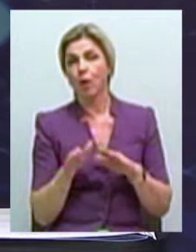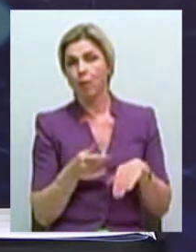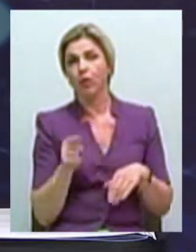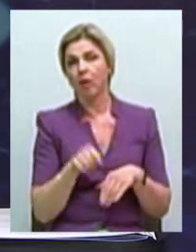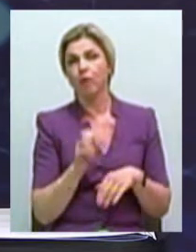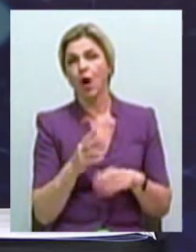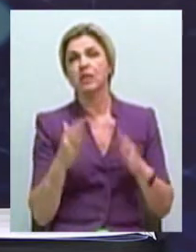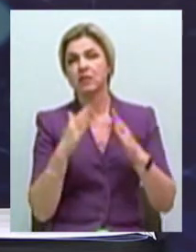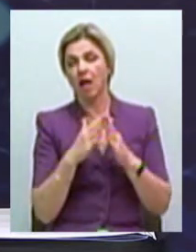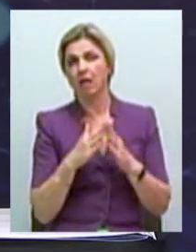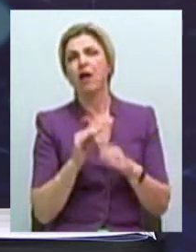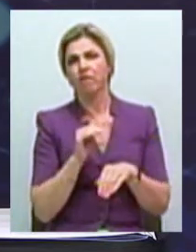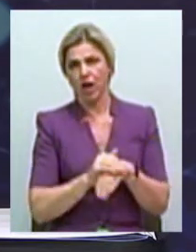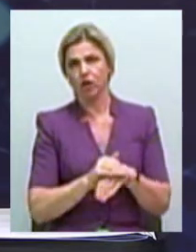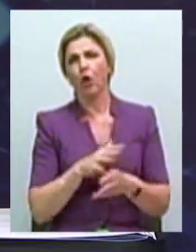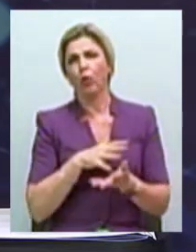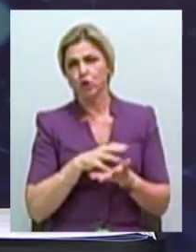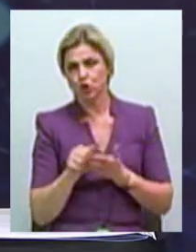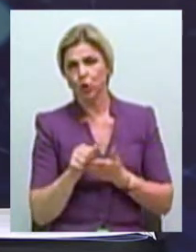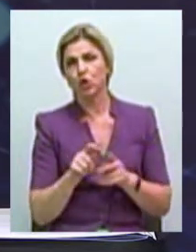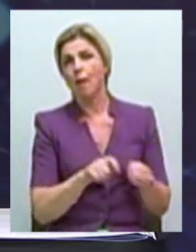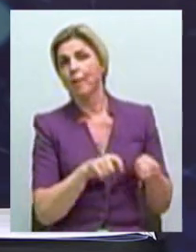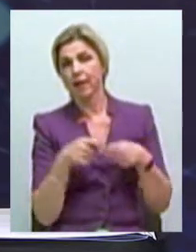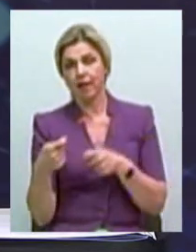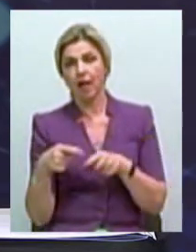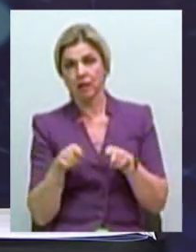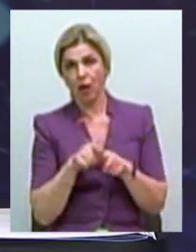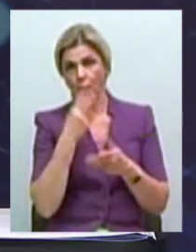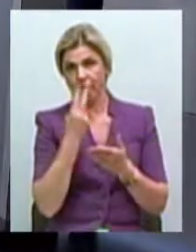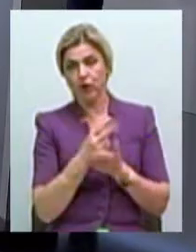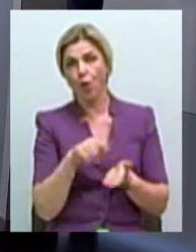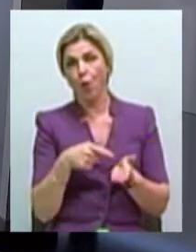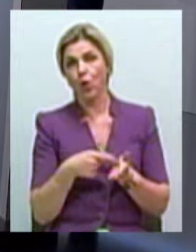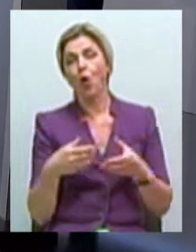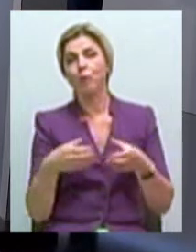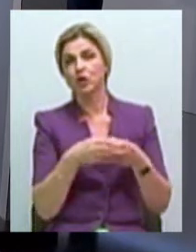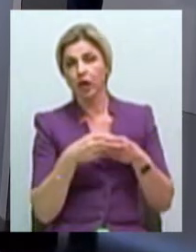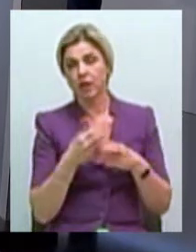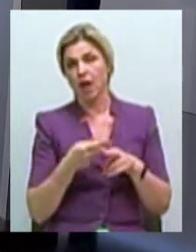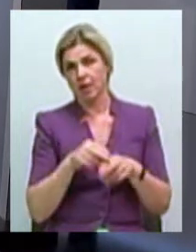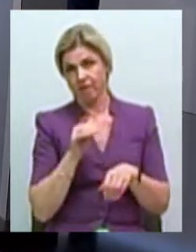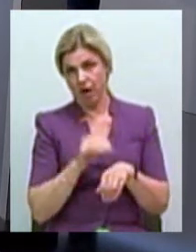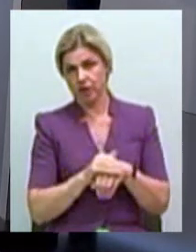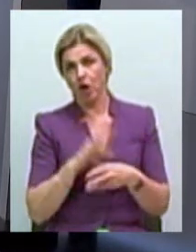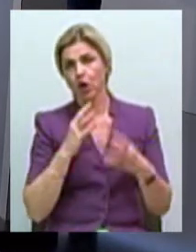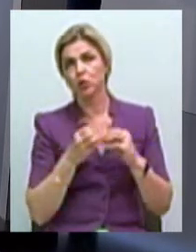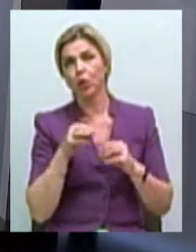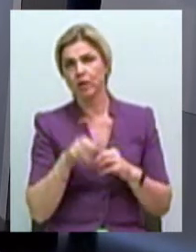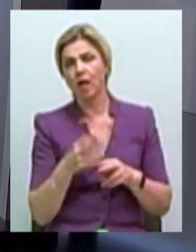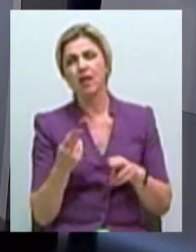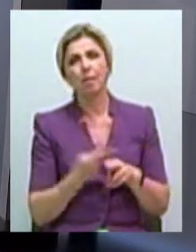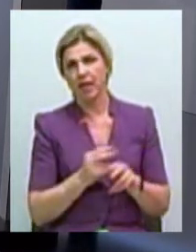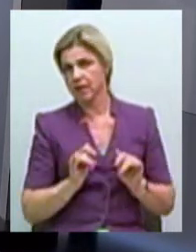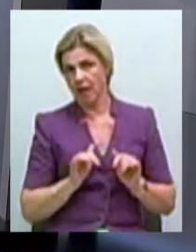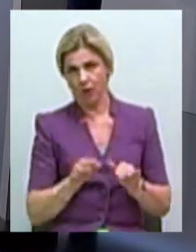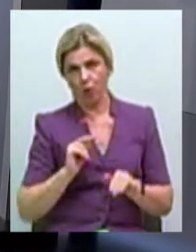фактически унічтожено, передати його в такому віде городській общині, це фактически результаты своєй бездіятельності